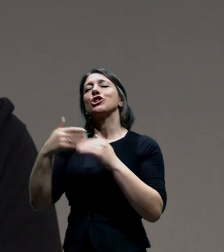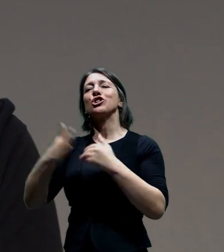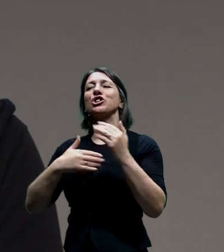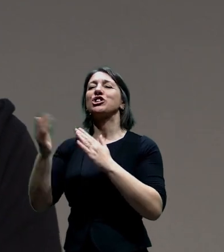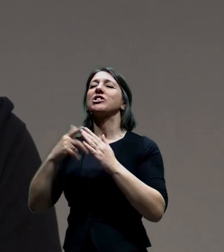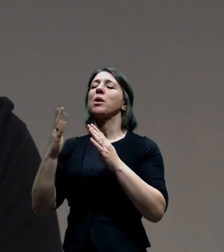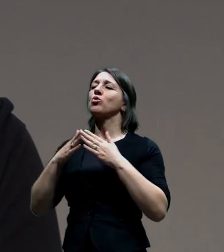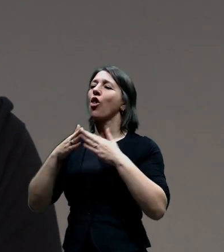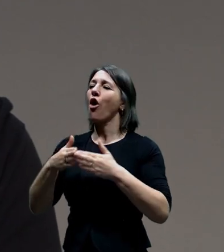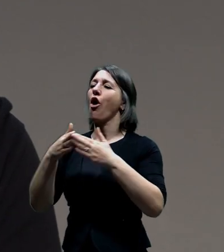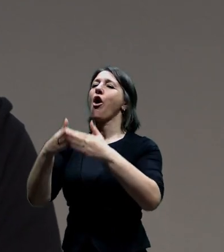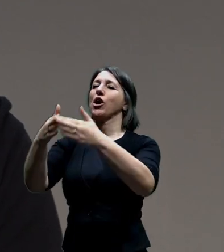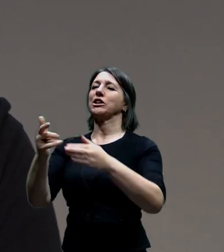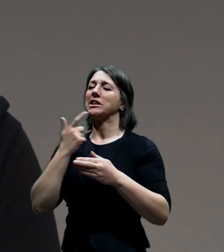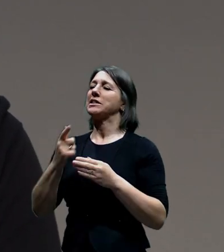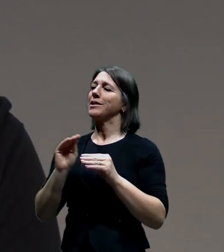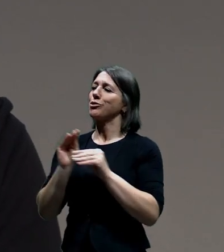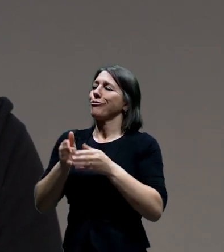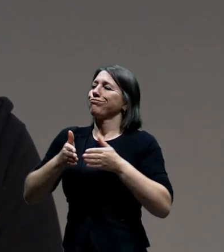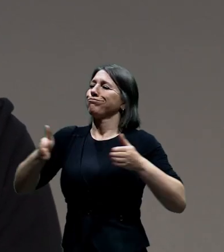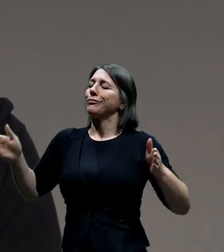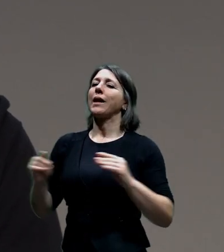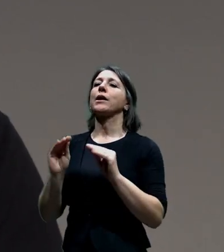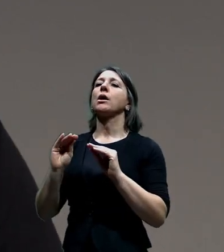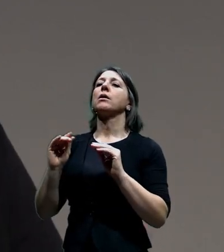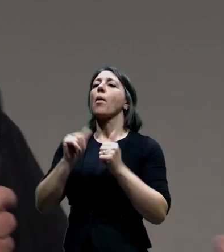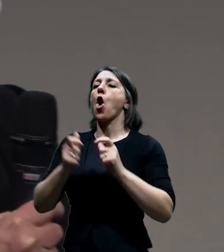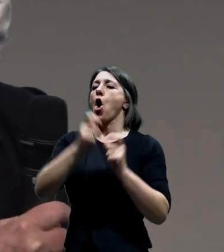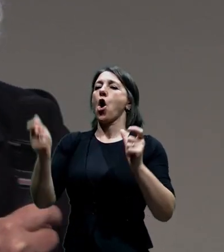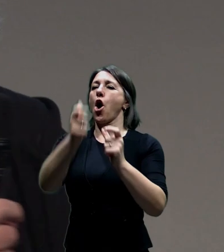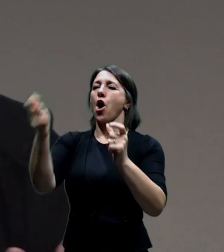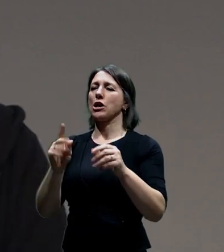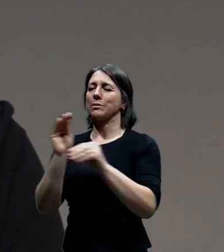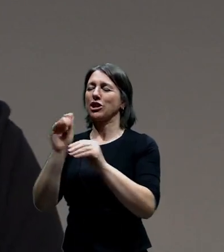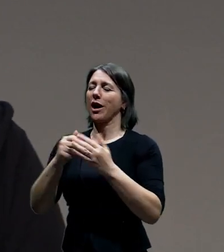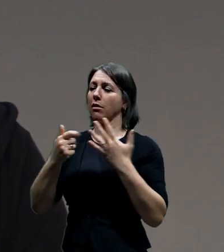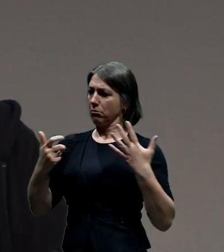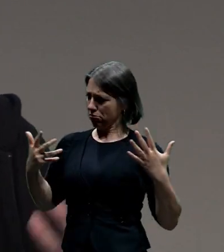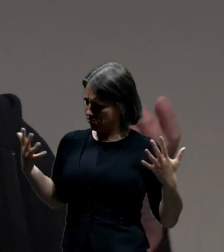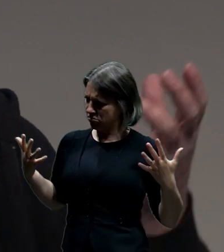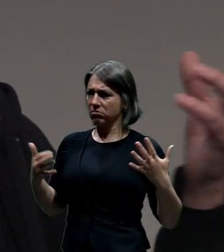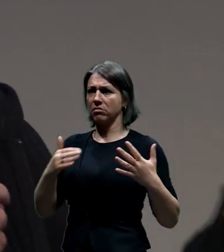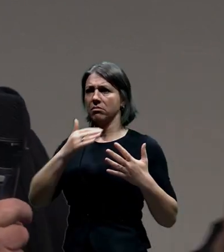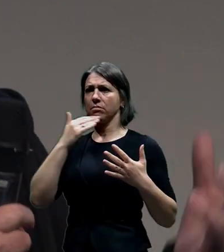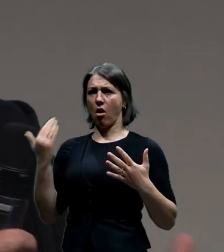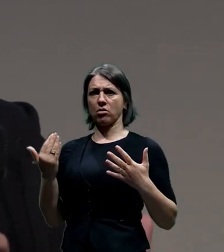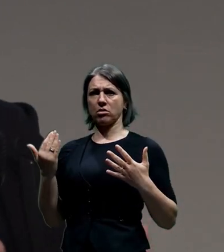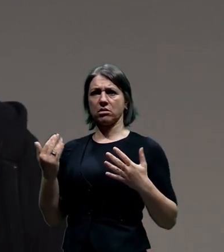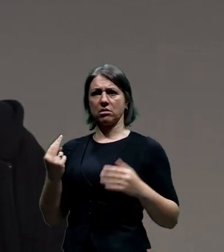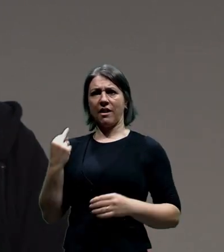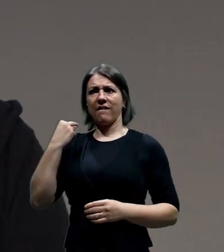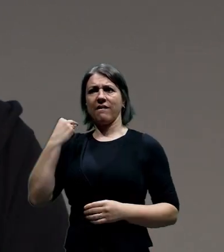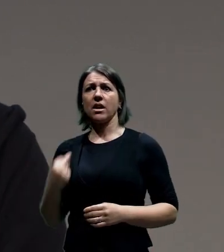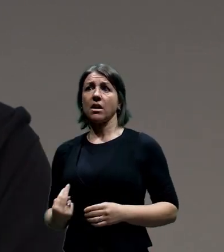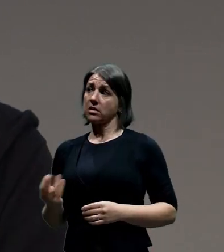tady prostě přistavovat plavimní komory, zvedat mosty, jakové hlouposti. Jako to mně přijde, že vlastně jako jsou témata všude,